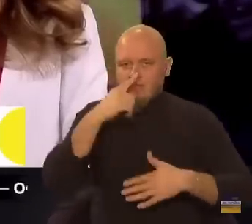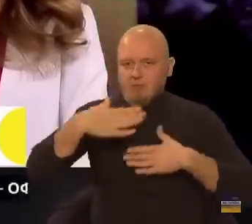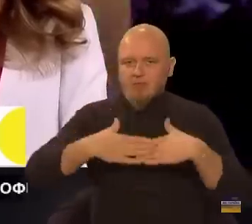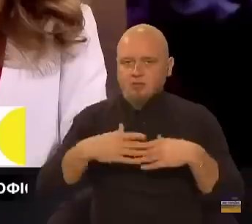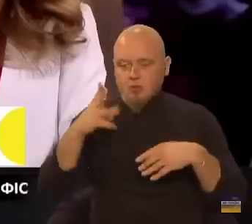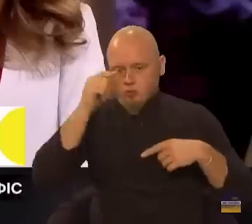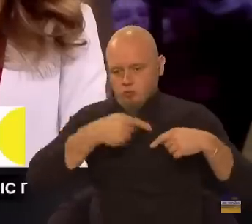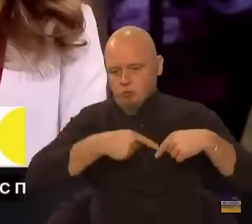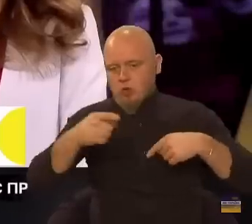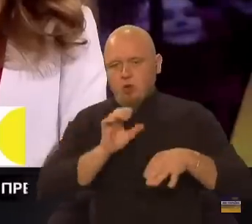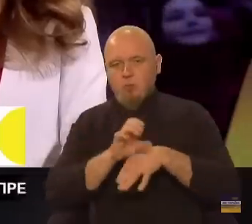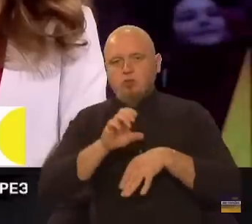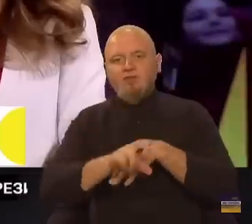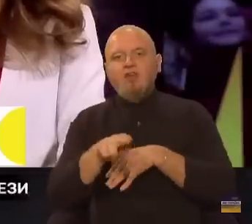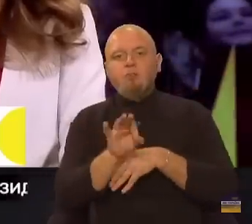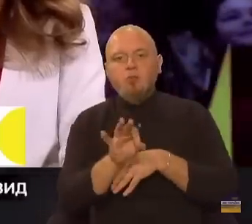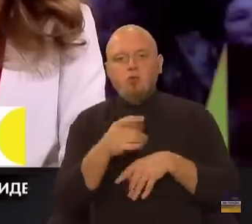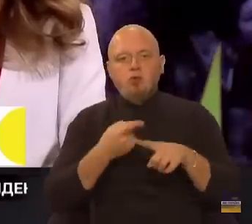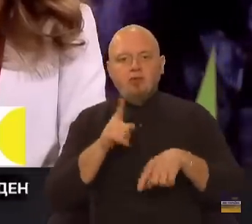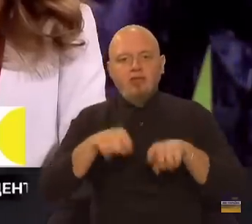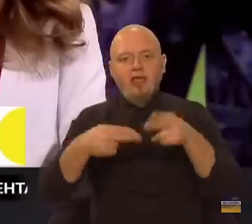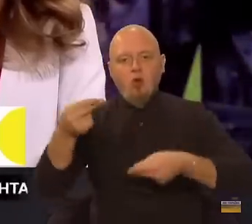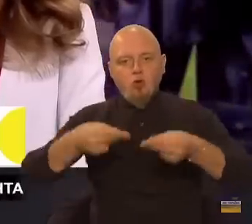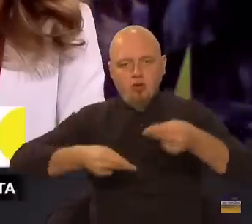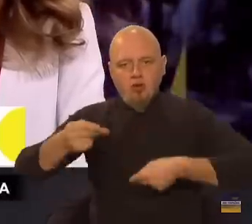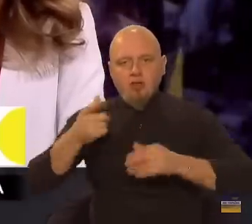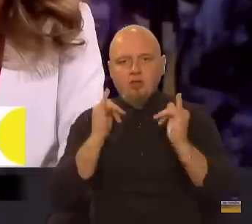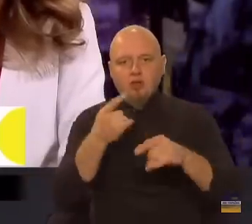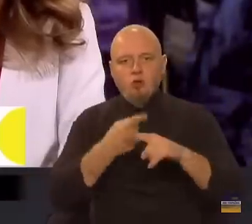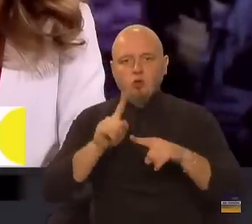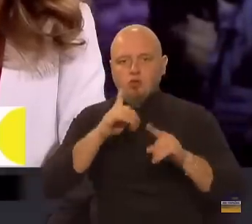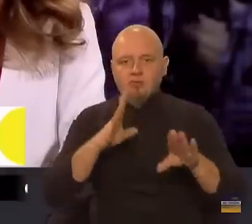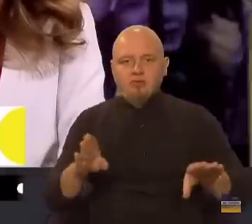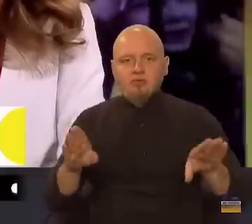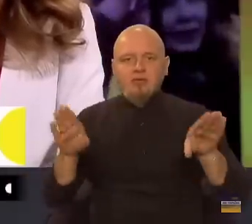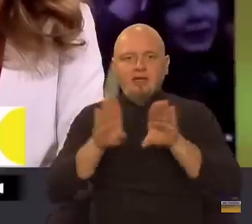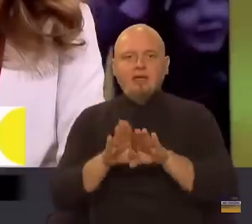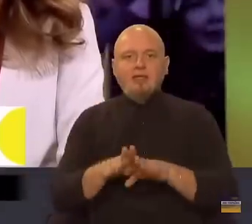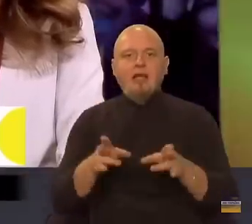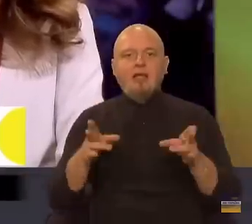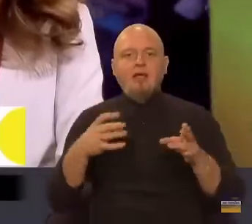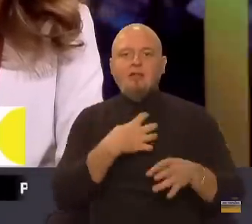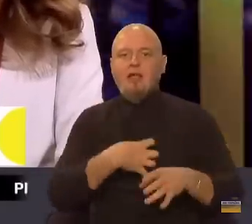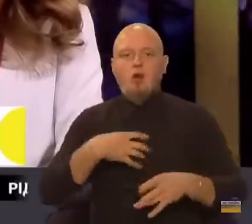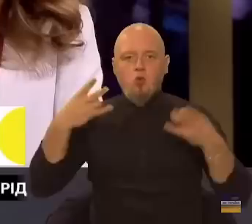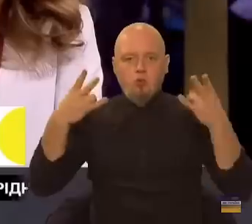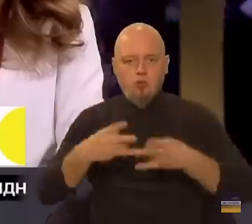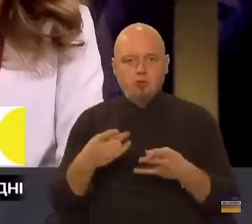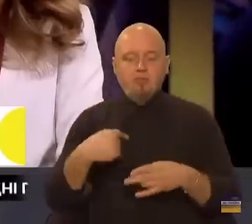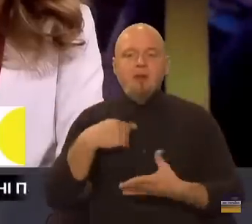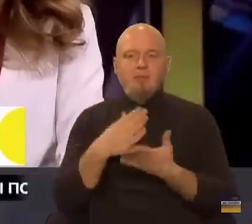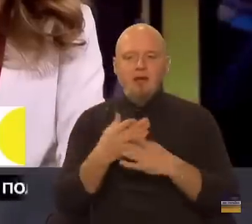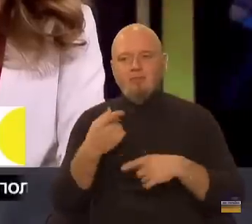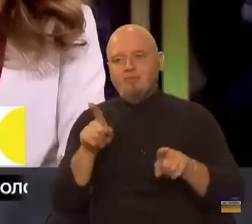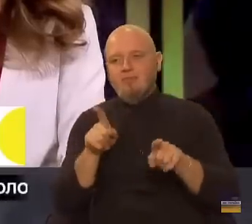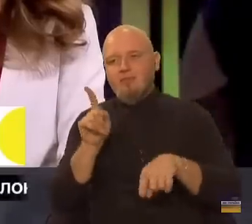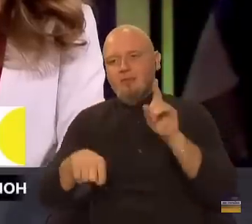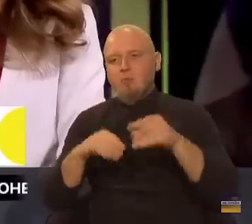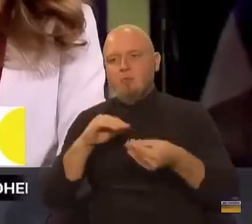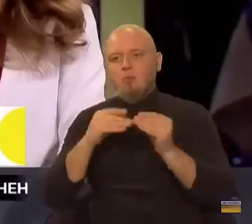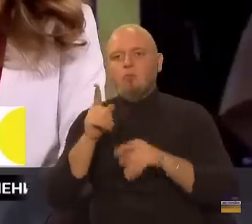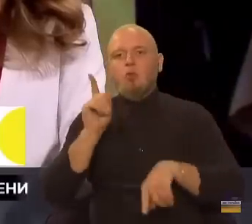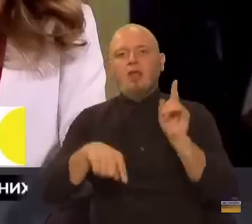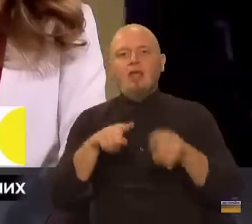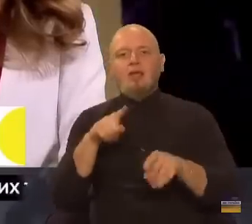сроки поставки по деяких контрактах для того, щоб закрити нагальну потребу. Ми маємо певні проблеми по деяких